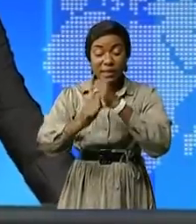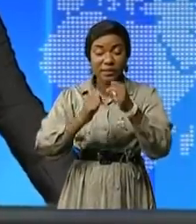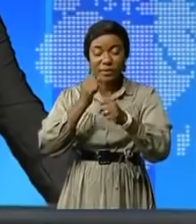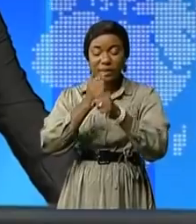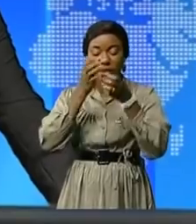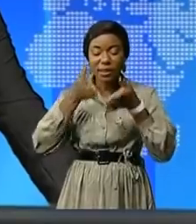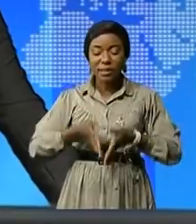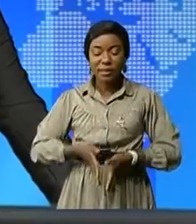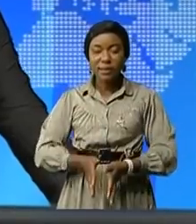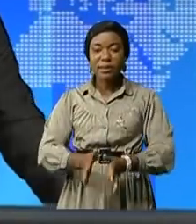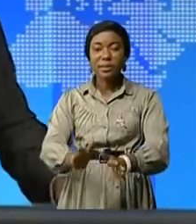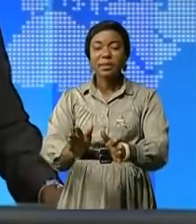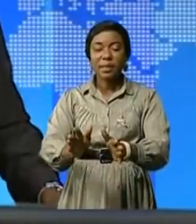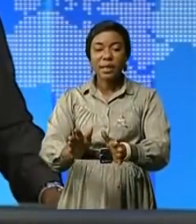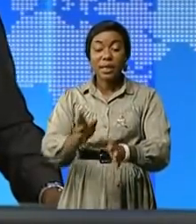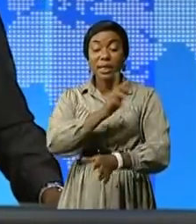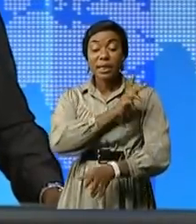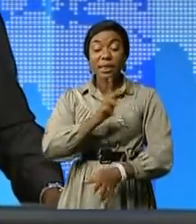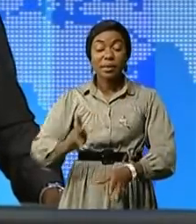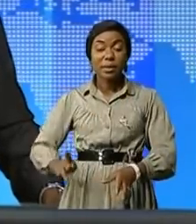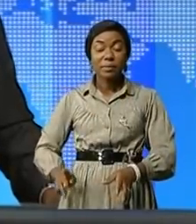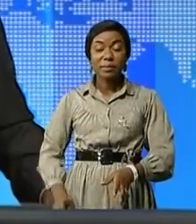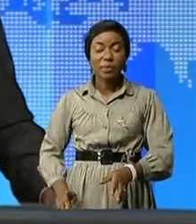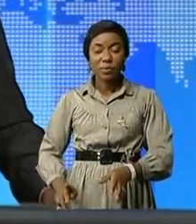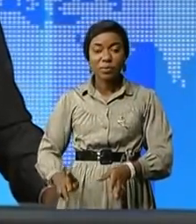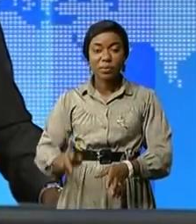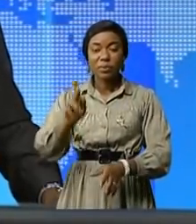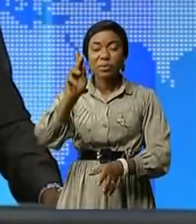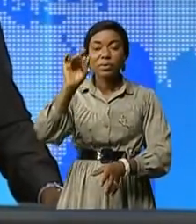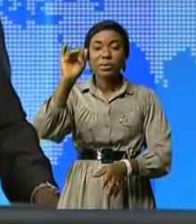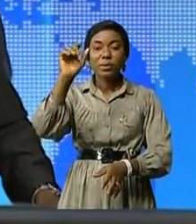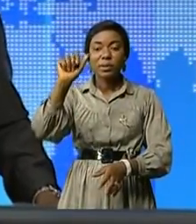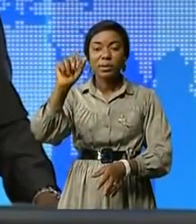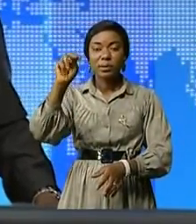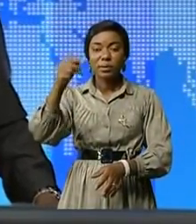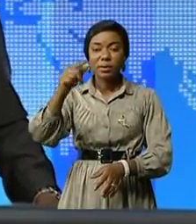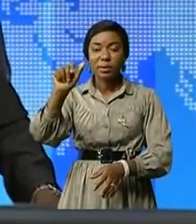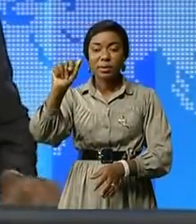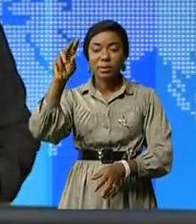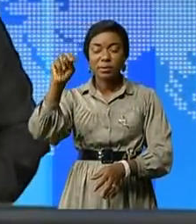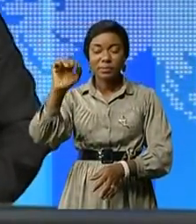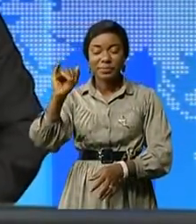naissance de Kimbangu Kiangani célébré le mardi à Kamba Nouvelle-Jérosalem